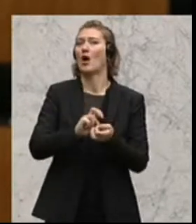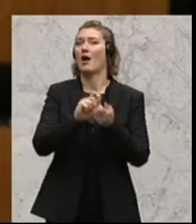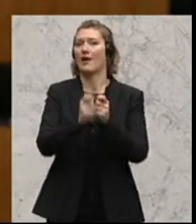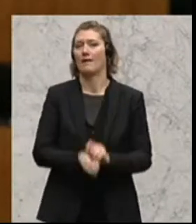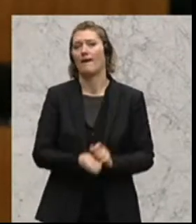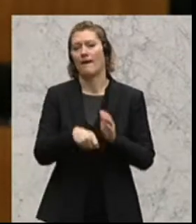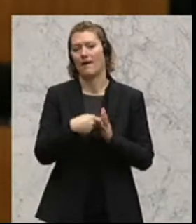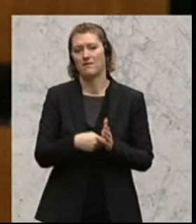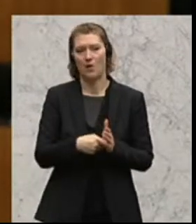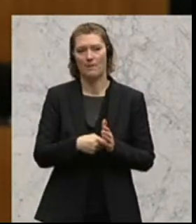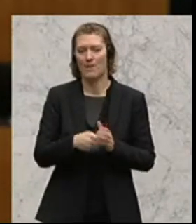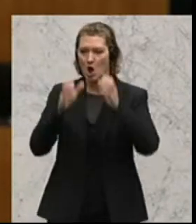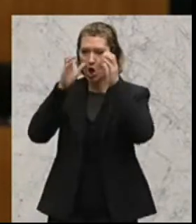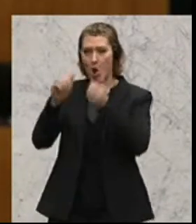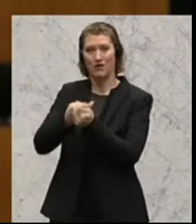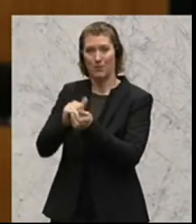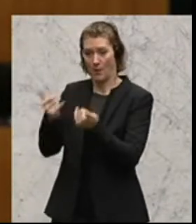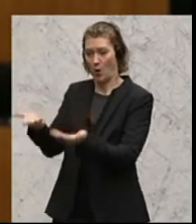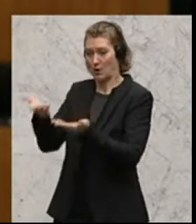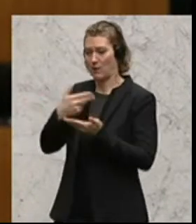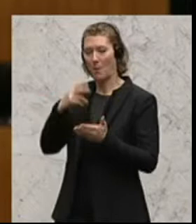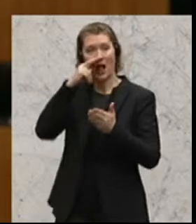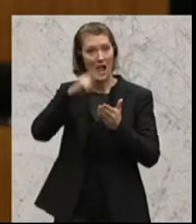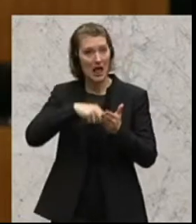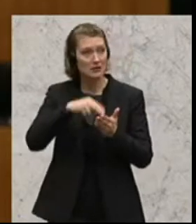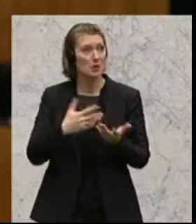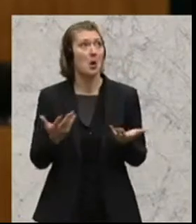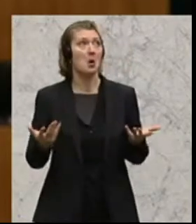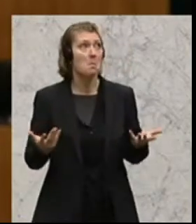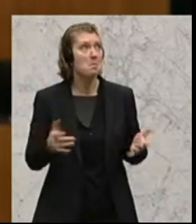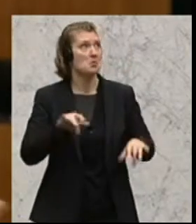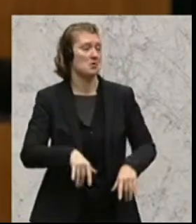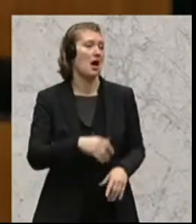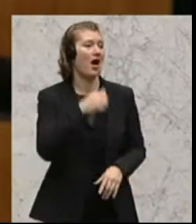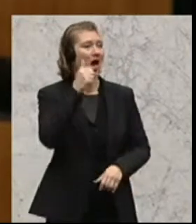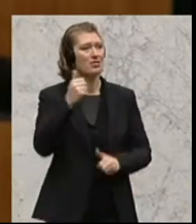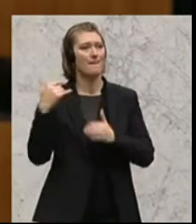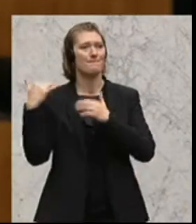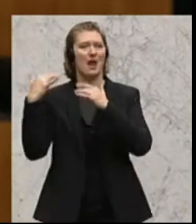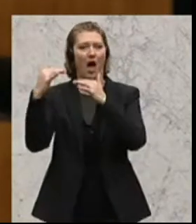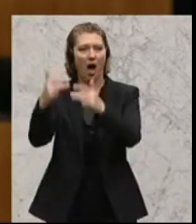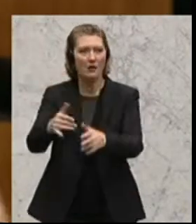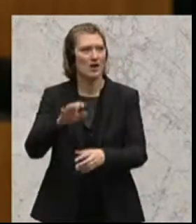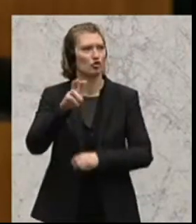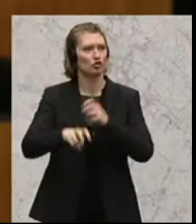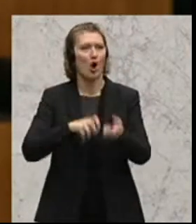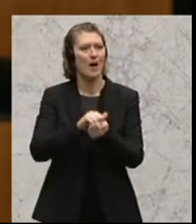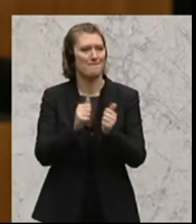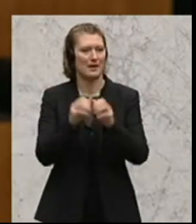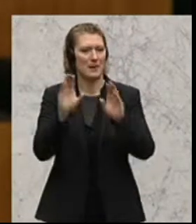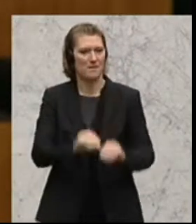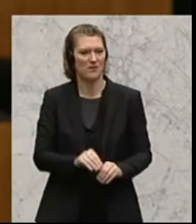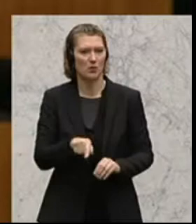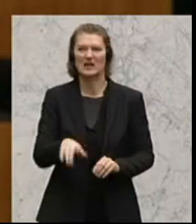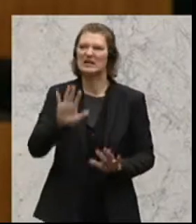ÖVP-Papier, habe ich heute einmal gelesen, ist unter anderem auch eine Milliarde für die Steuerbekämpfung drin, was natürlich ein